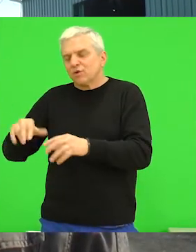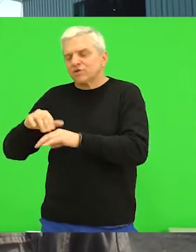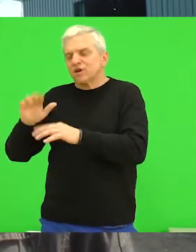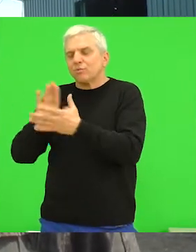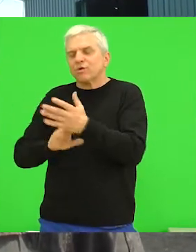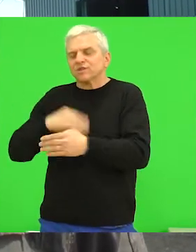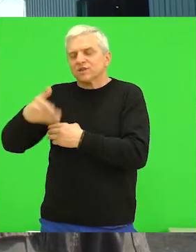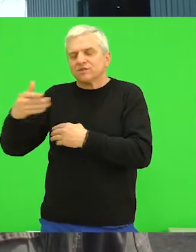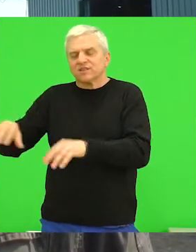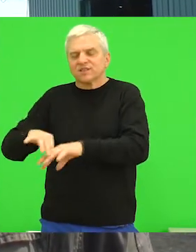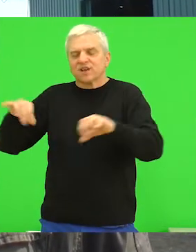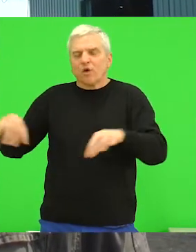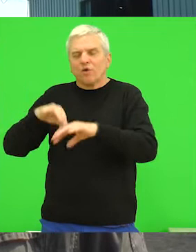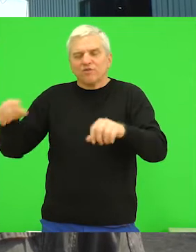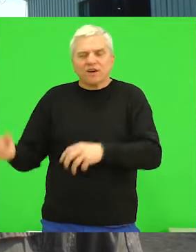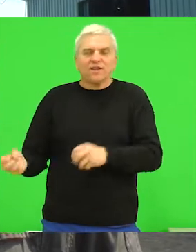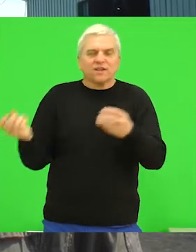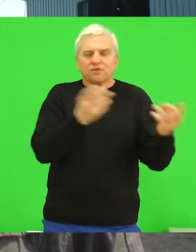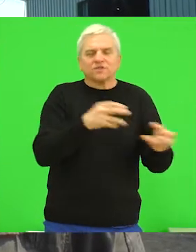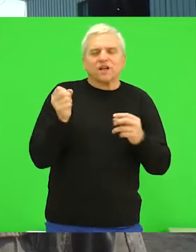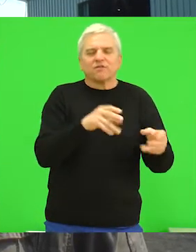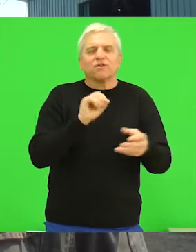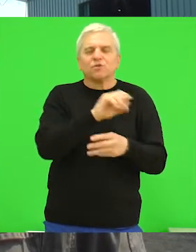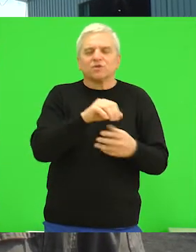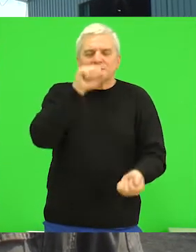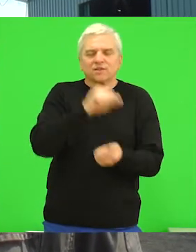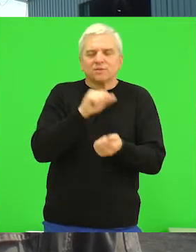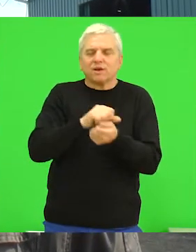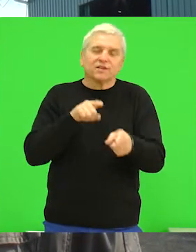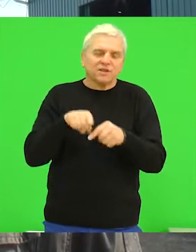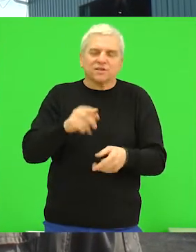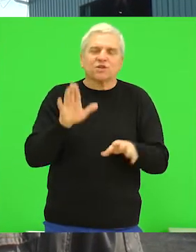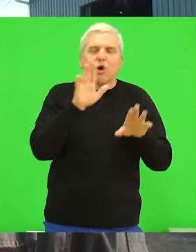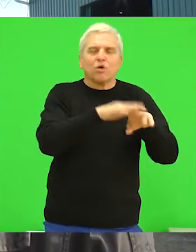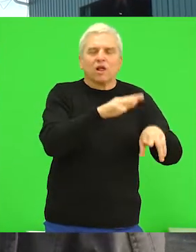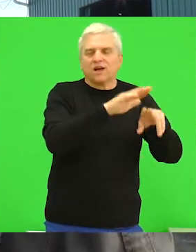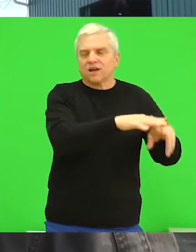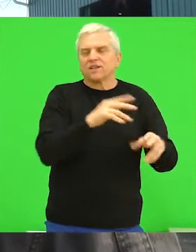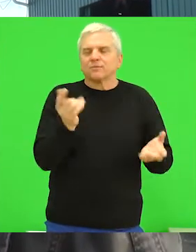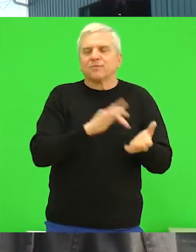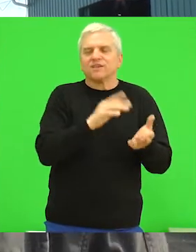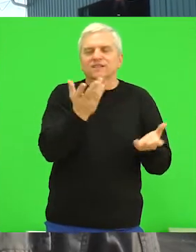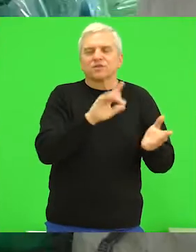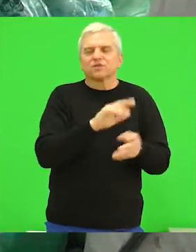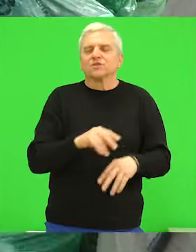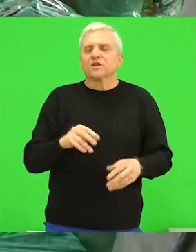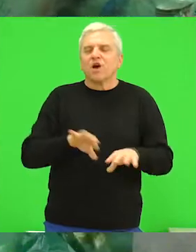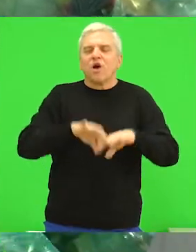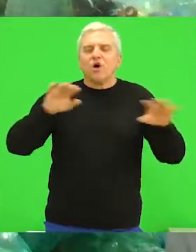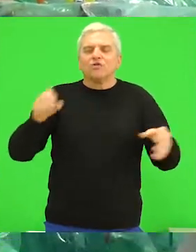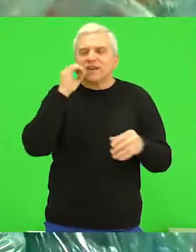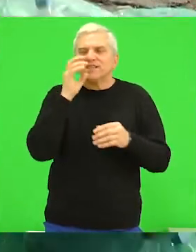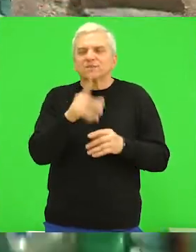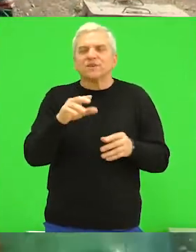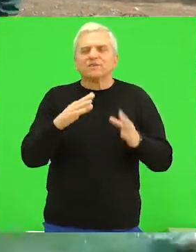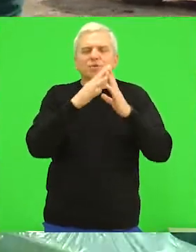tamo gdje će kasnije razvrstavati i posle balirati iste i odlagati na deponiji. Odvajanje